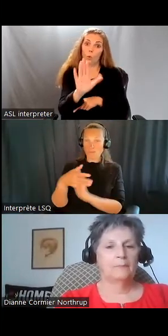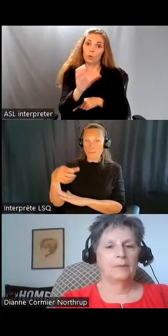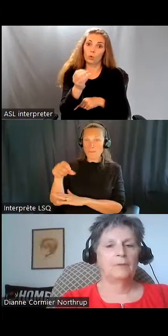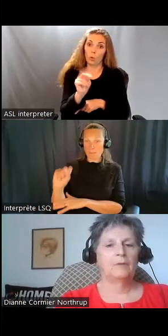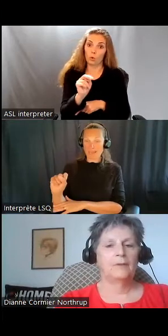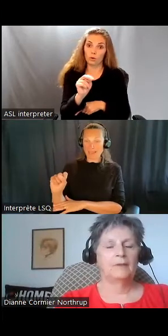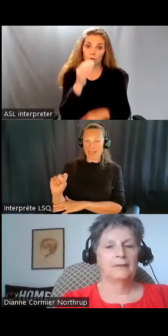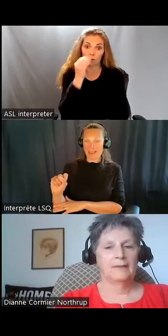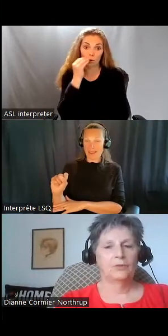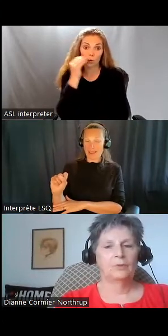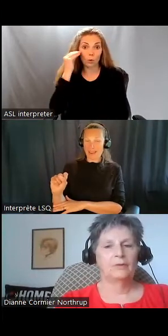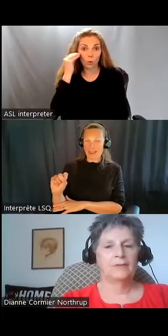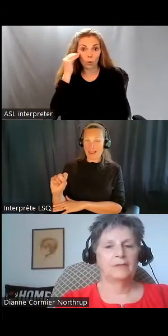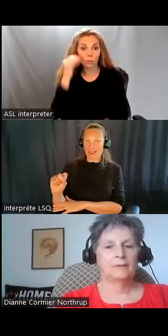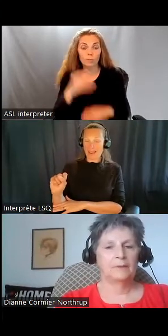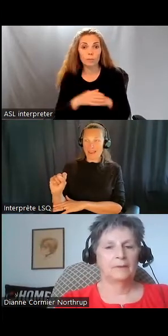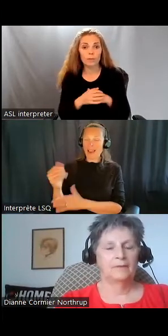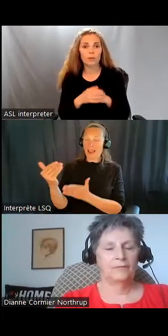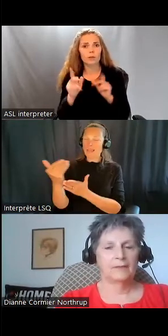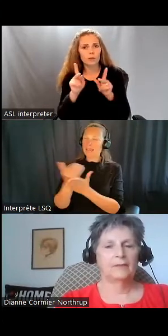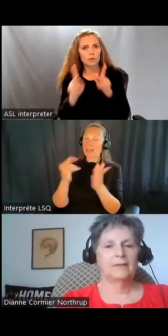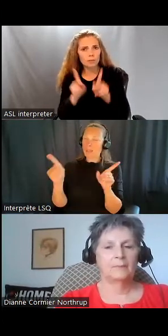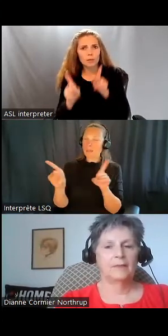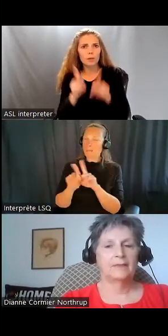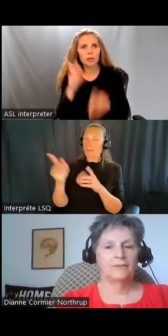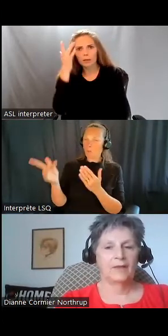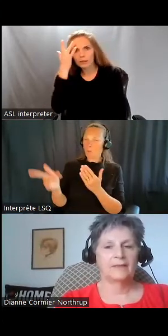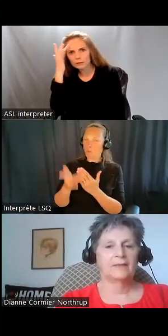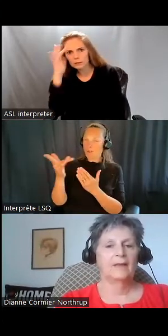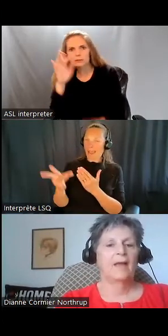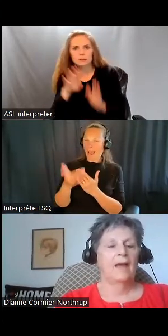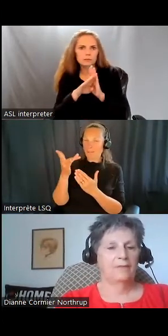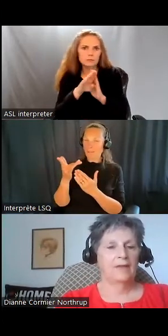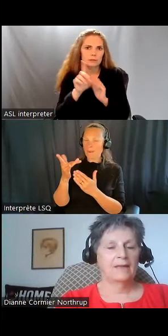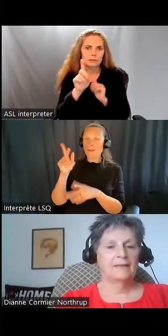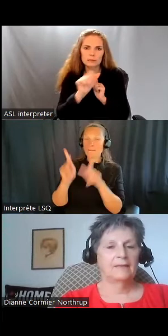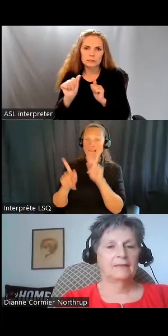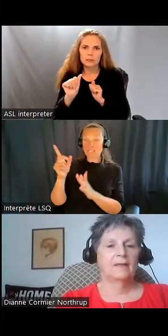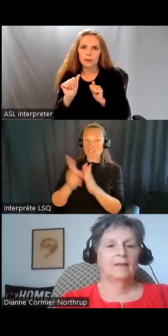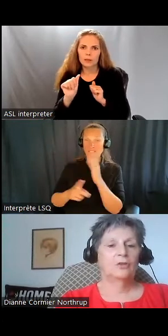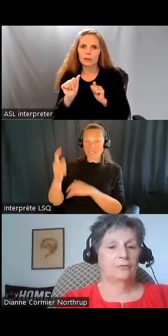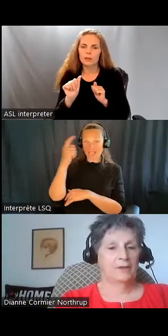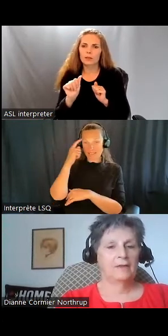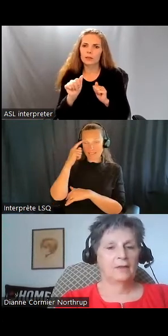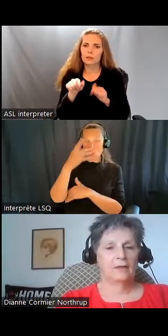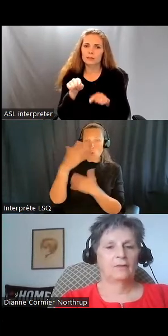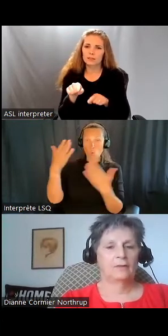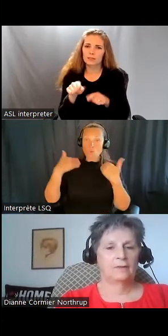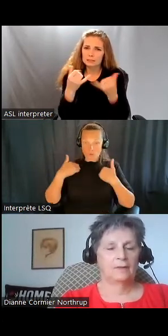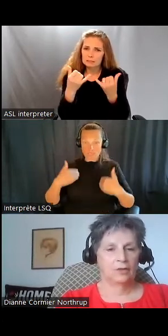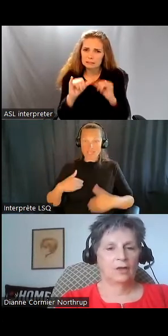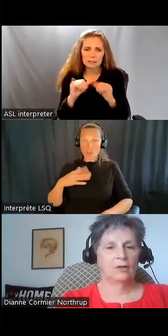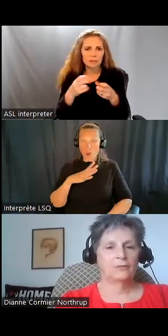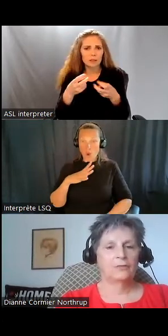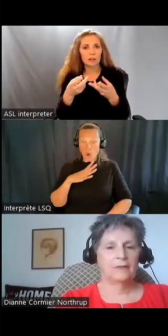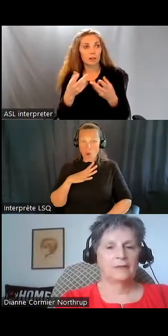ça n'enlève pas une des vulnérabilités particulières quand les personnes ont une déficience intellectuelle ou physique. L